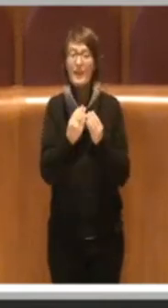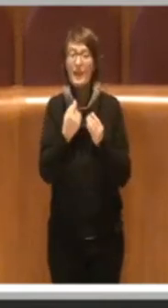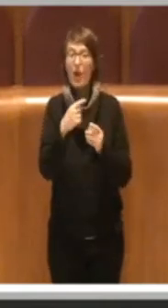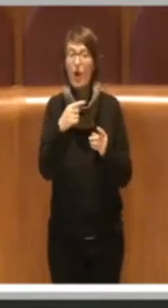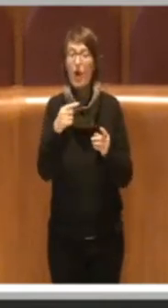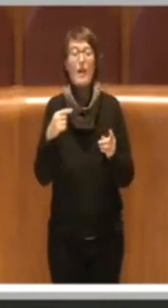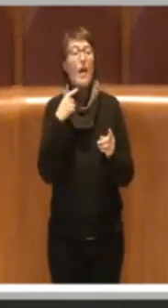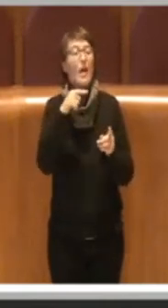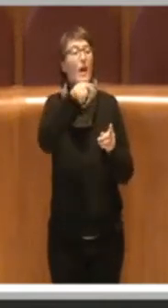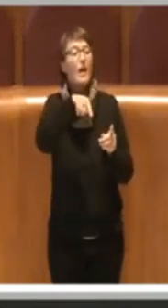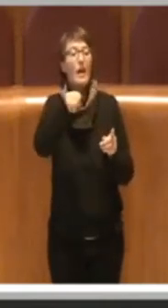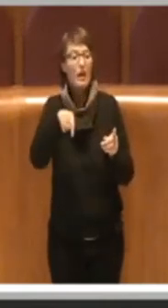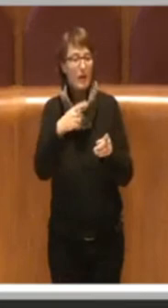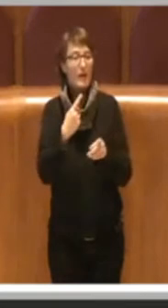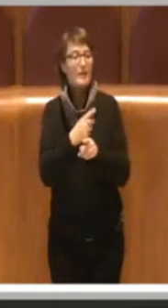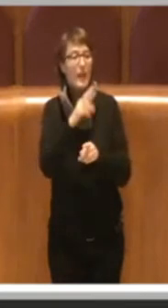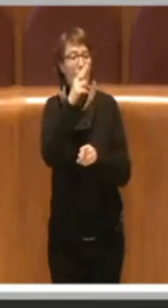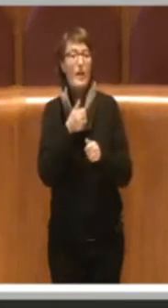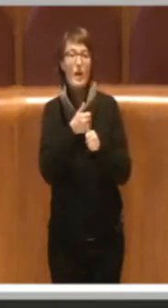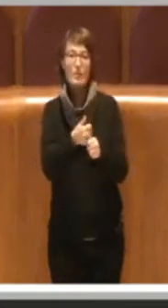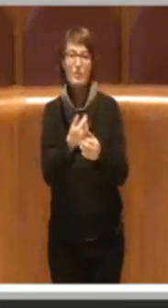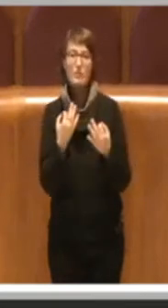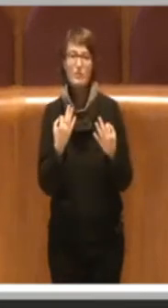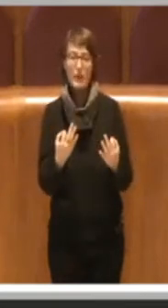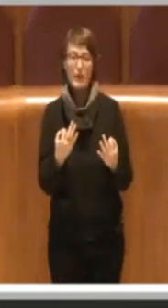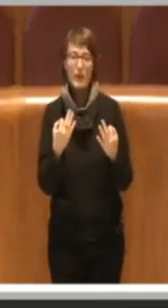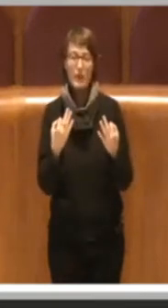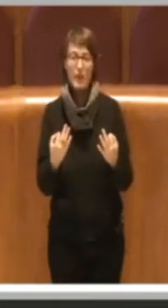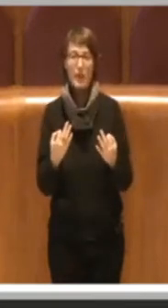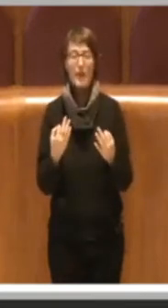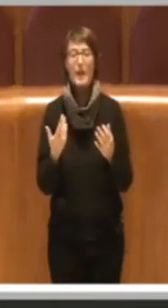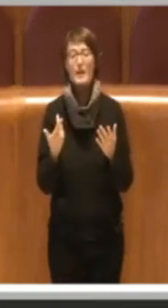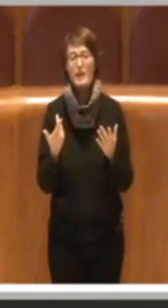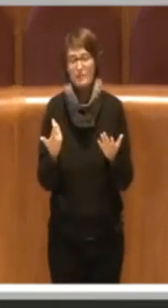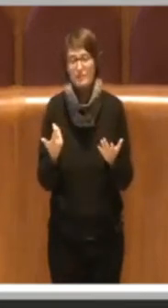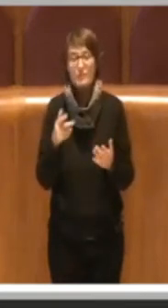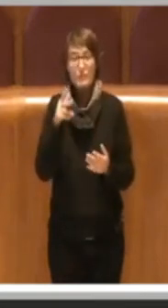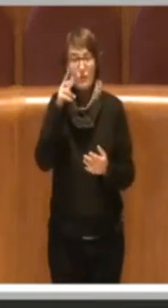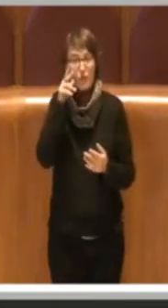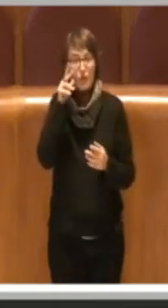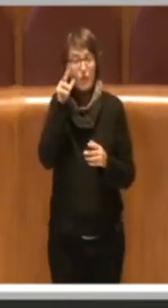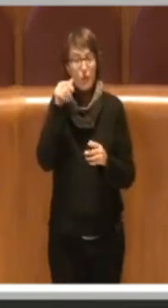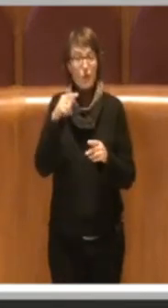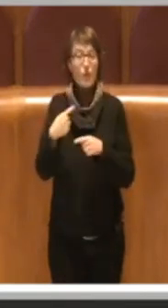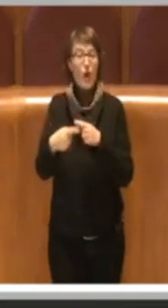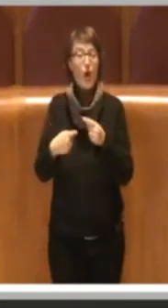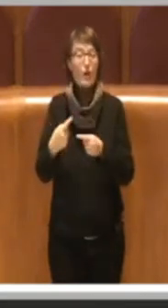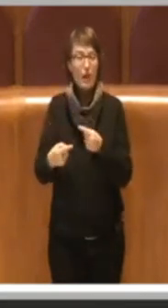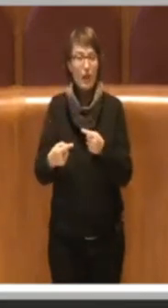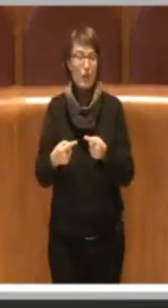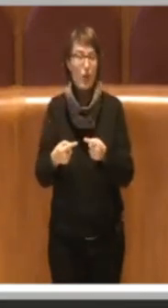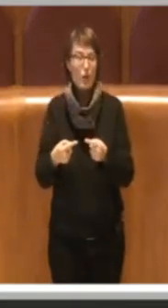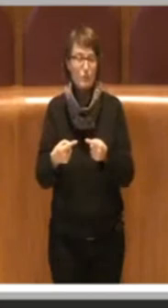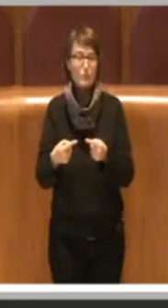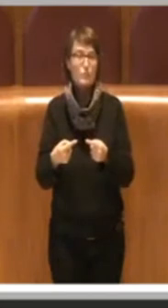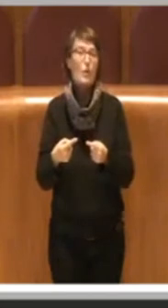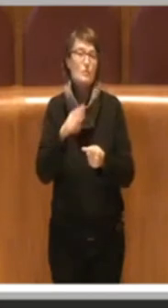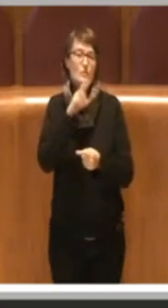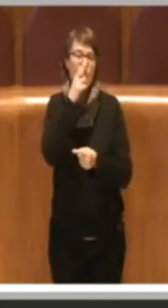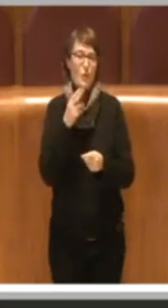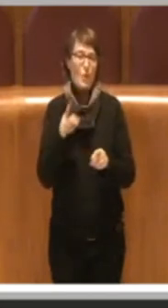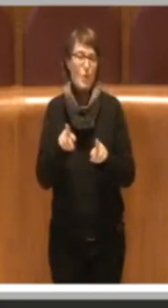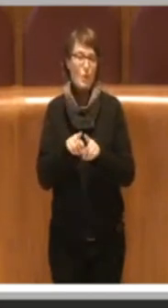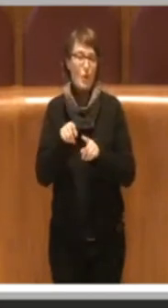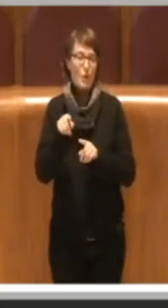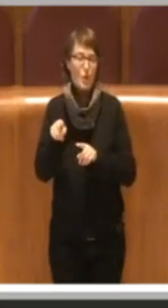rivestire. Un modello che va detto, le donne che si sono succedute su quello stesso scranno hanno sicuramente seguito ma